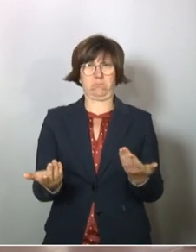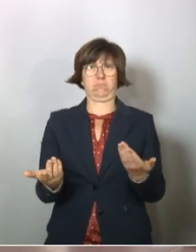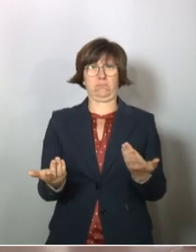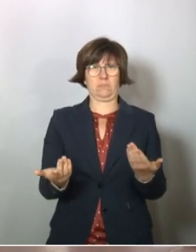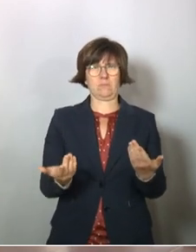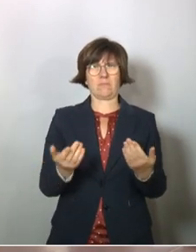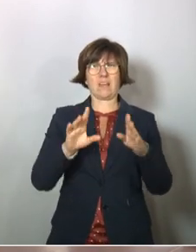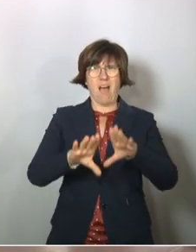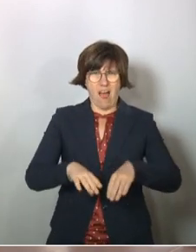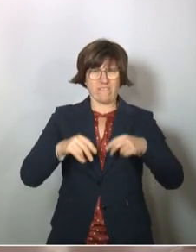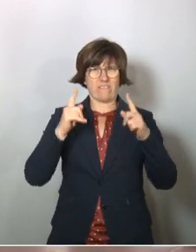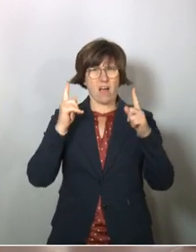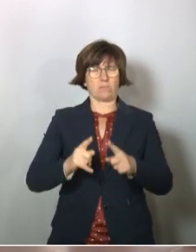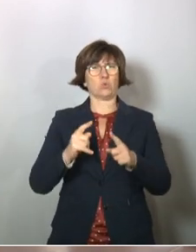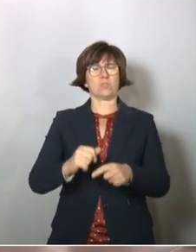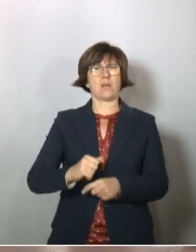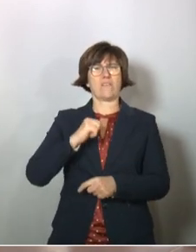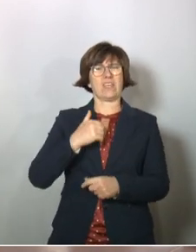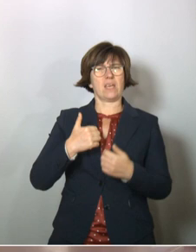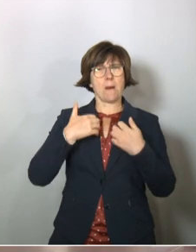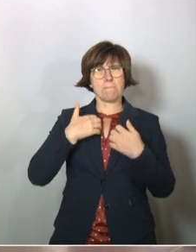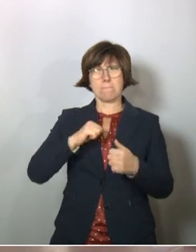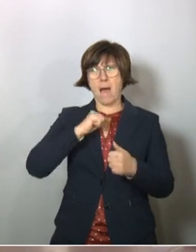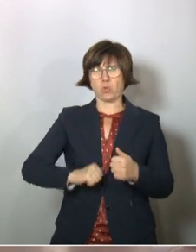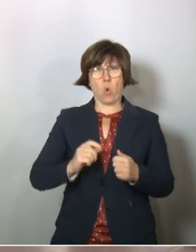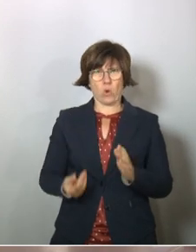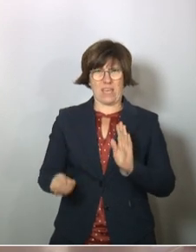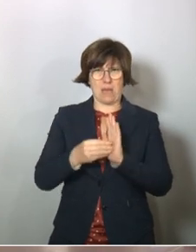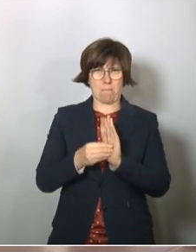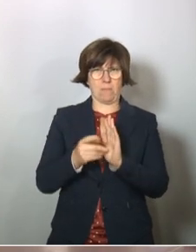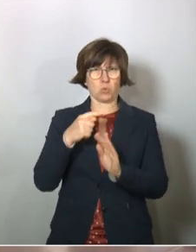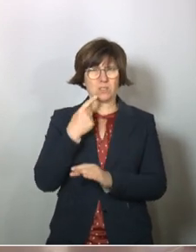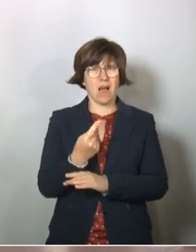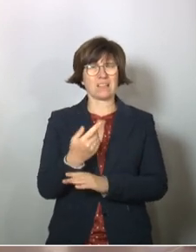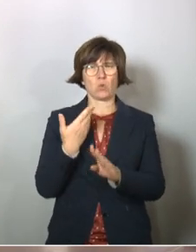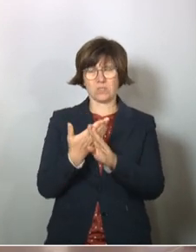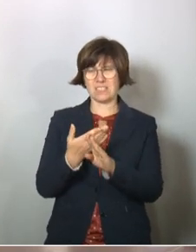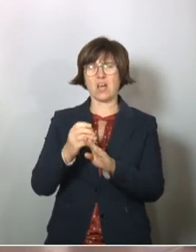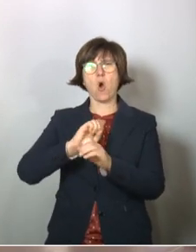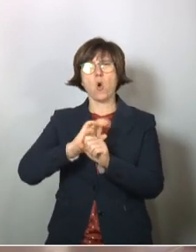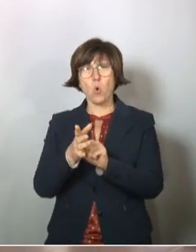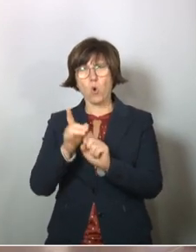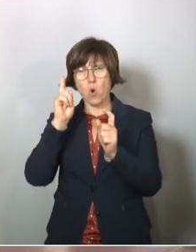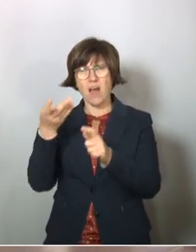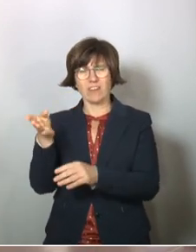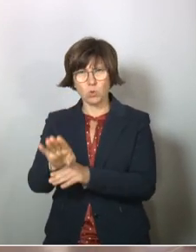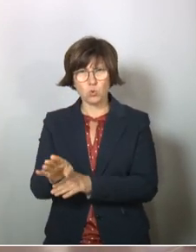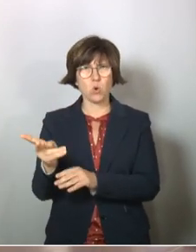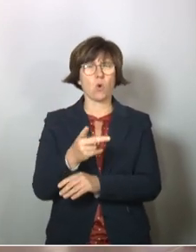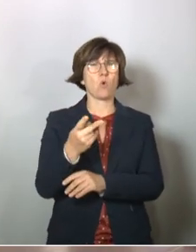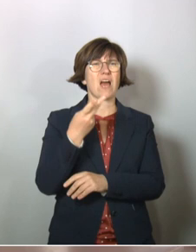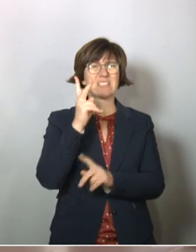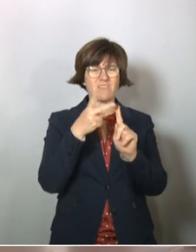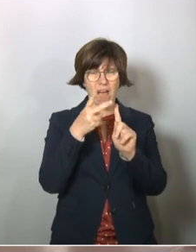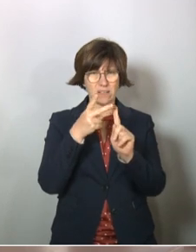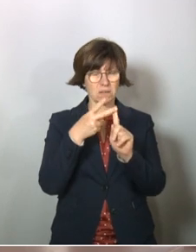Man hätte von Anfang an die Pathologie einschließen müssen. Von Anfang an und hätte sagen müssen, der ist am Coronavirus gestorben. Oder zweite